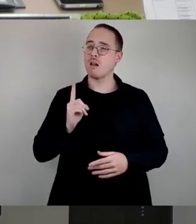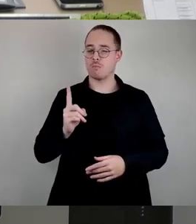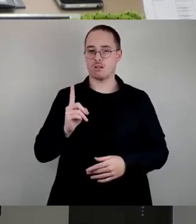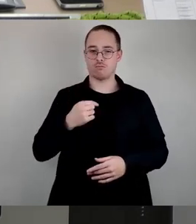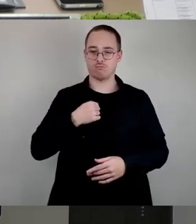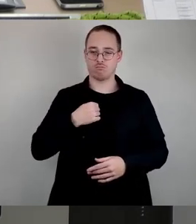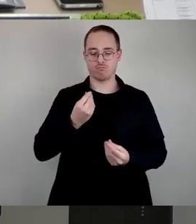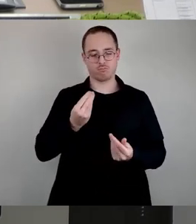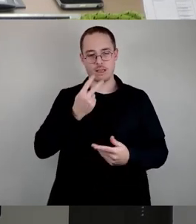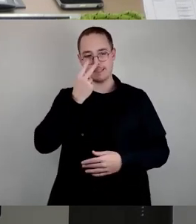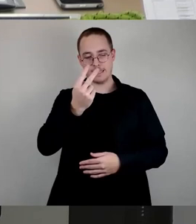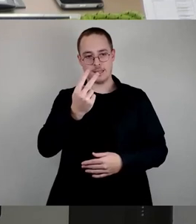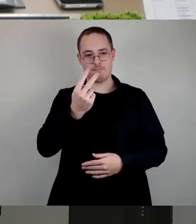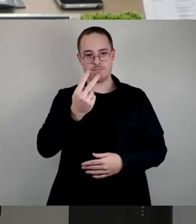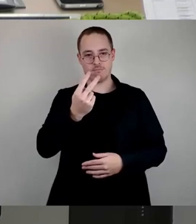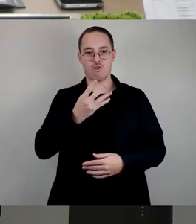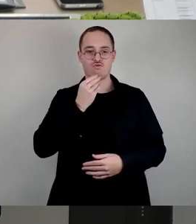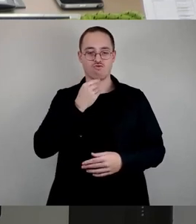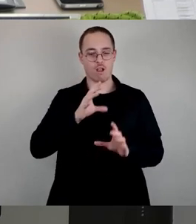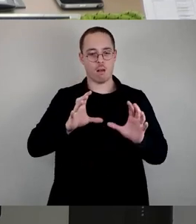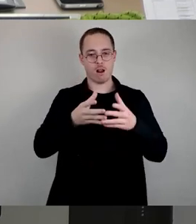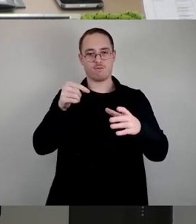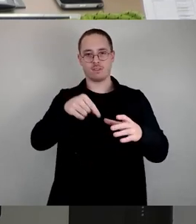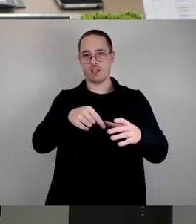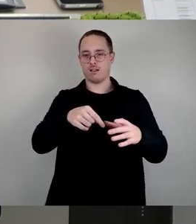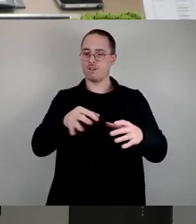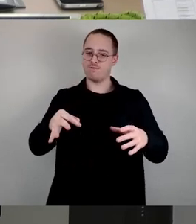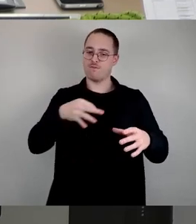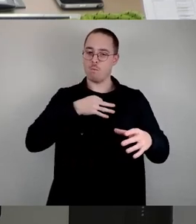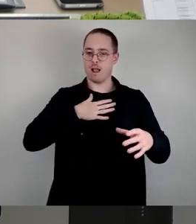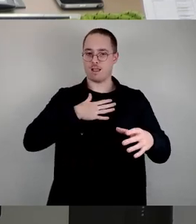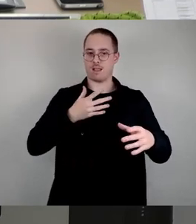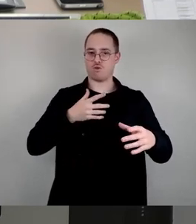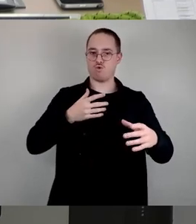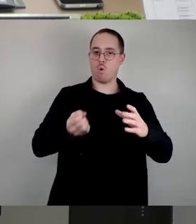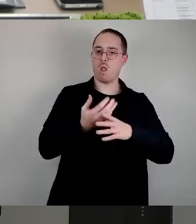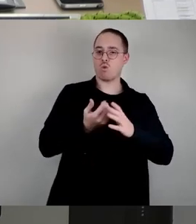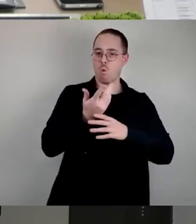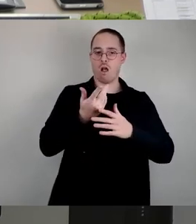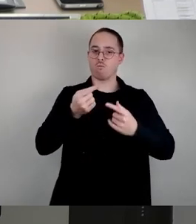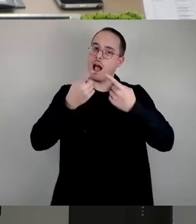Gemeinschaft auch als Ort, um unsere Kultur mit der Gesellschaft zu teilen.